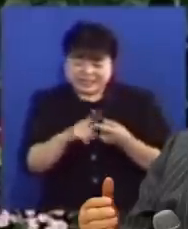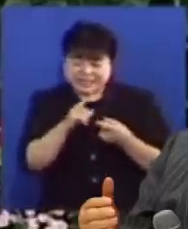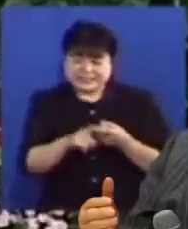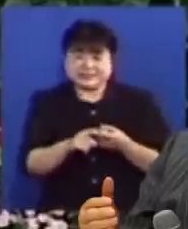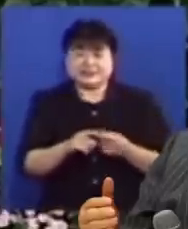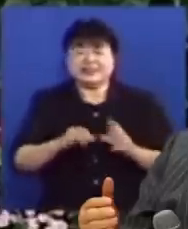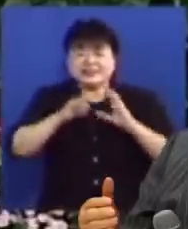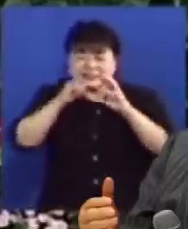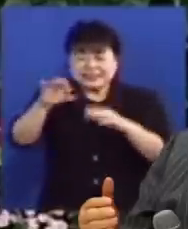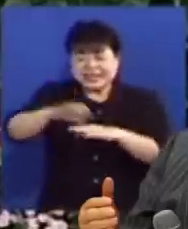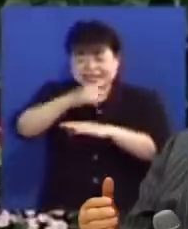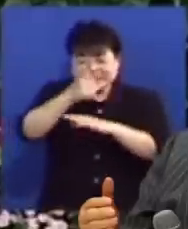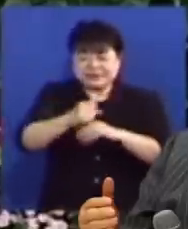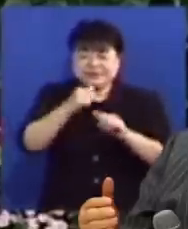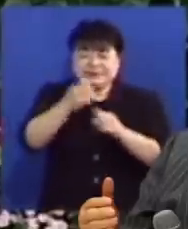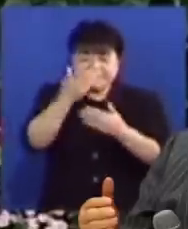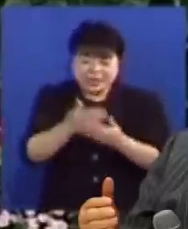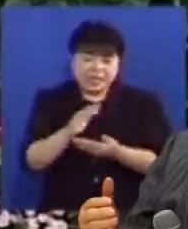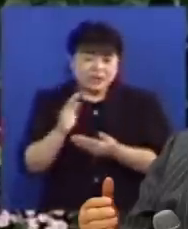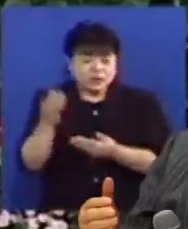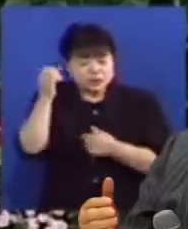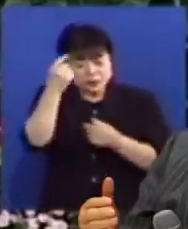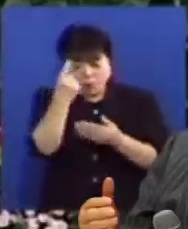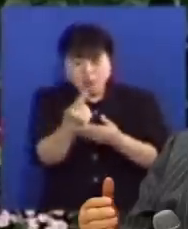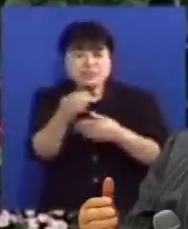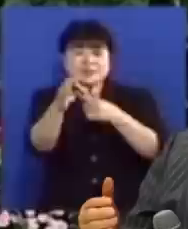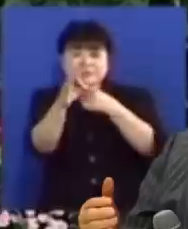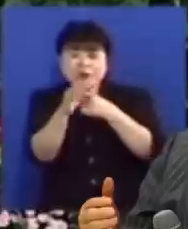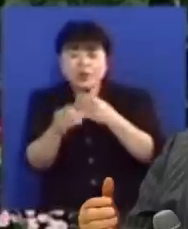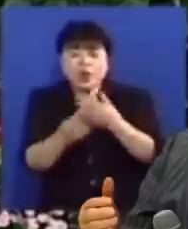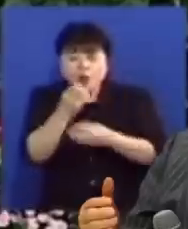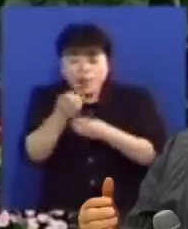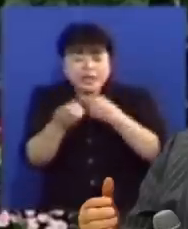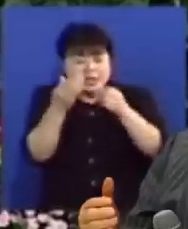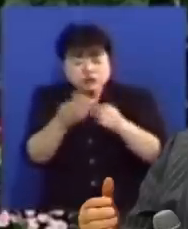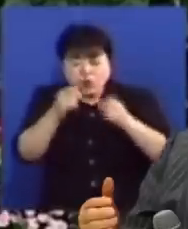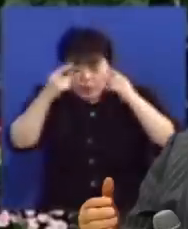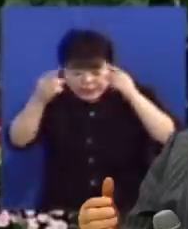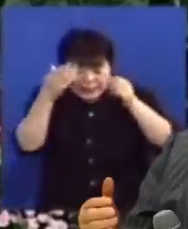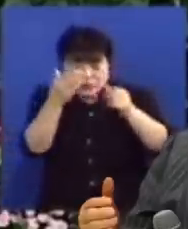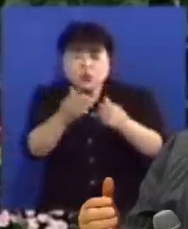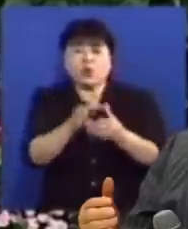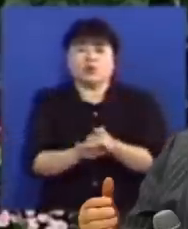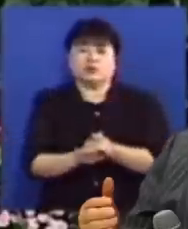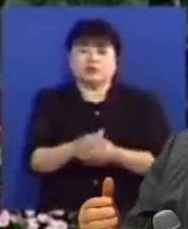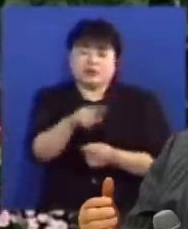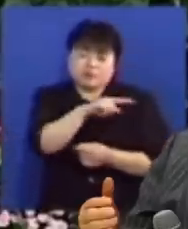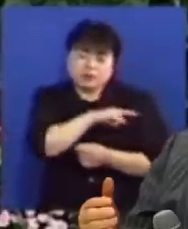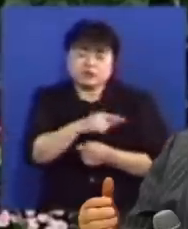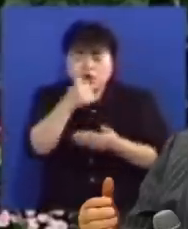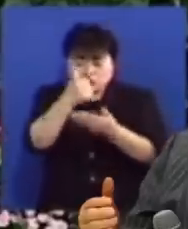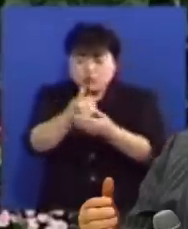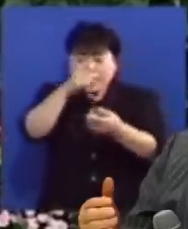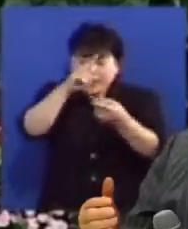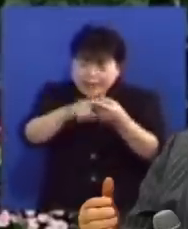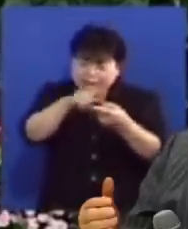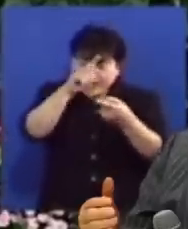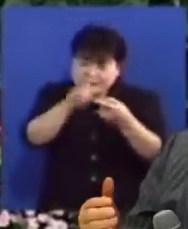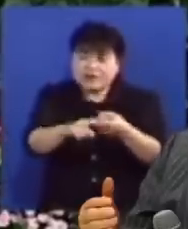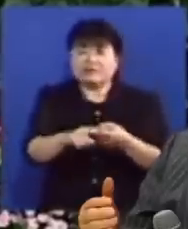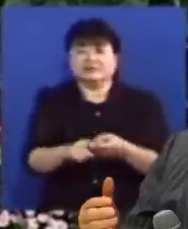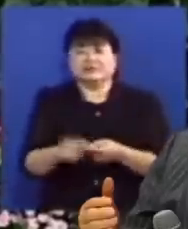하면 이 세상의 임금이 심판을 받았습니다 성령이 오시면 회개를 시키고 깨닫게 하는데 먼저 죄에 대하여 주님이